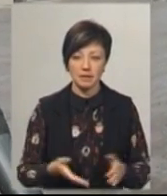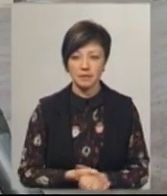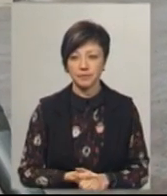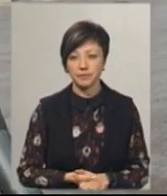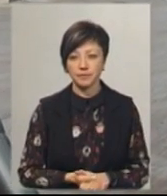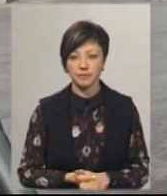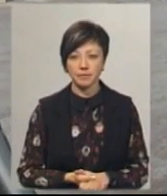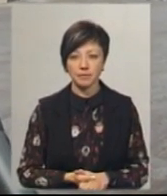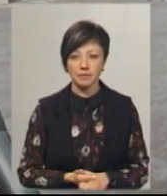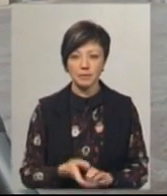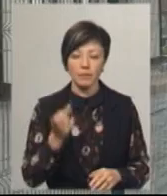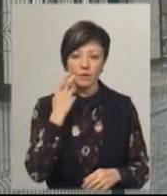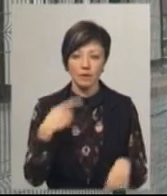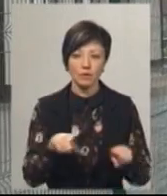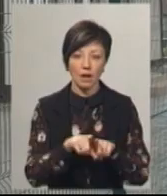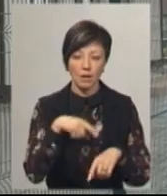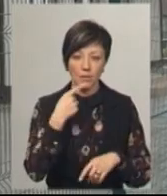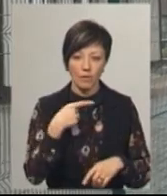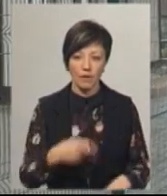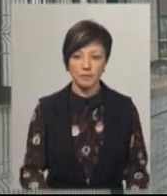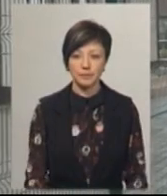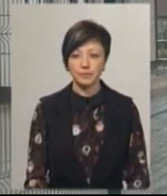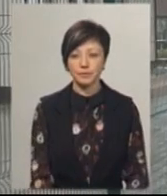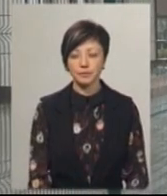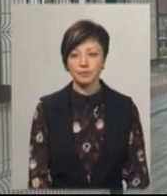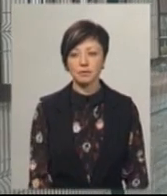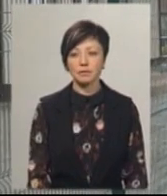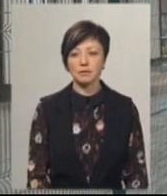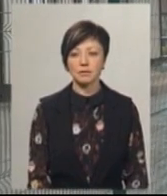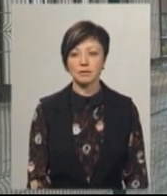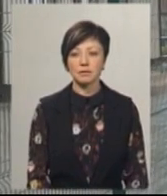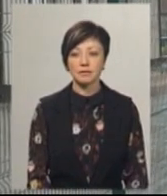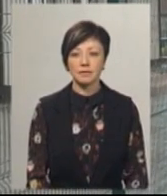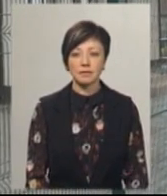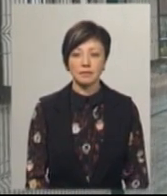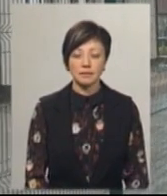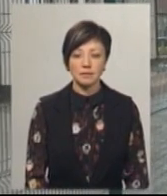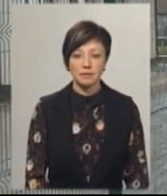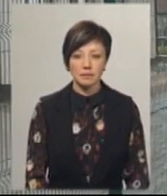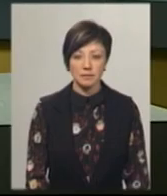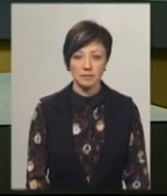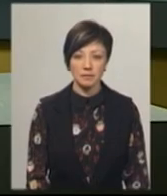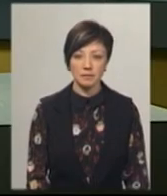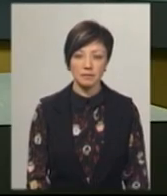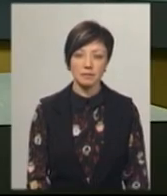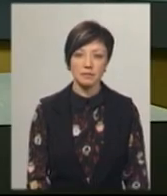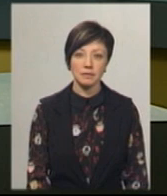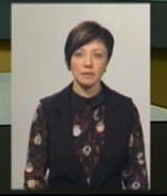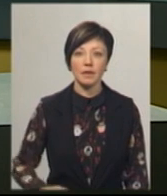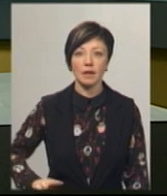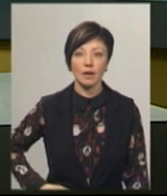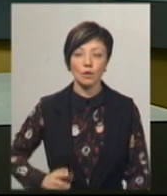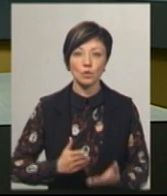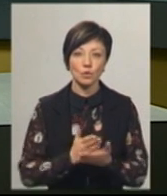постійно така мова. Неляш Пулак, Віктор Кривий, новини на Суспільному, Хмельниччина. Директор